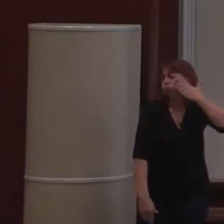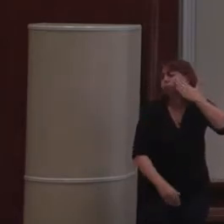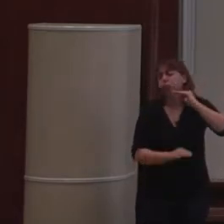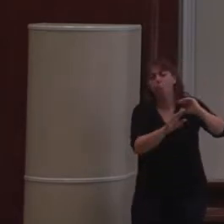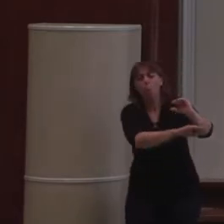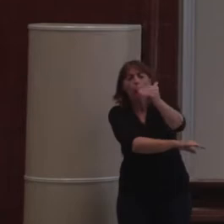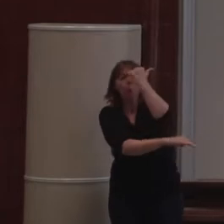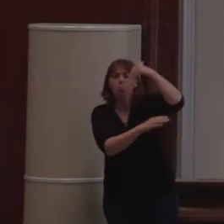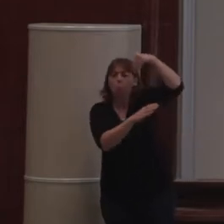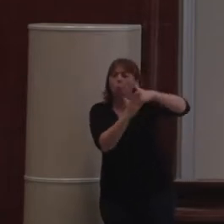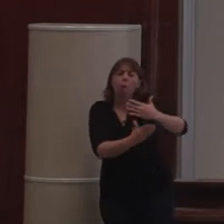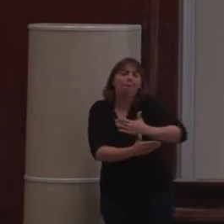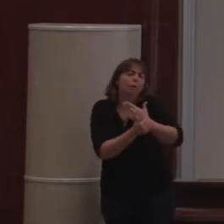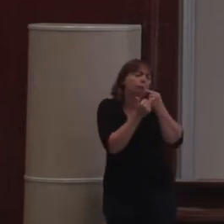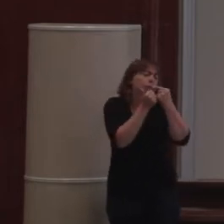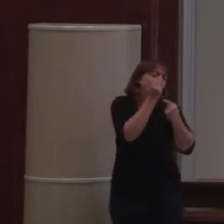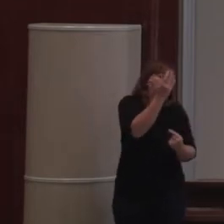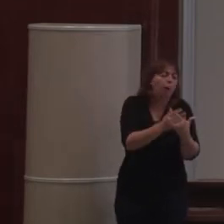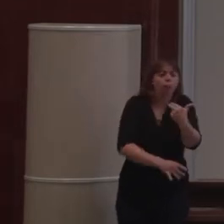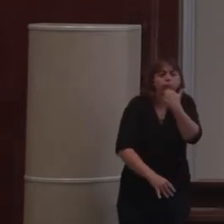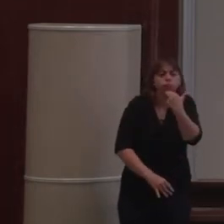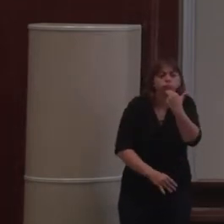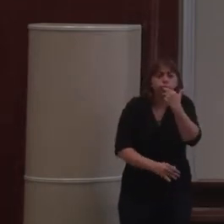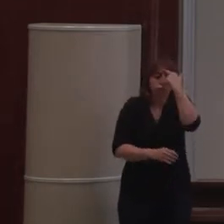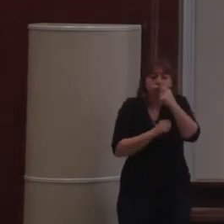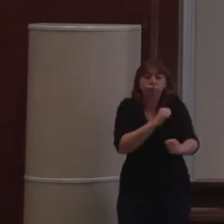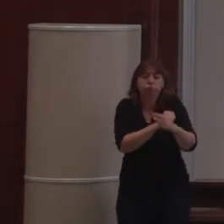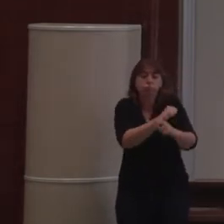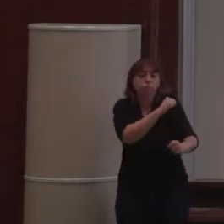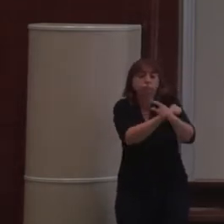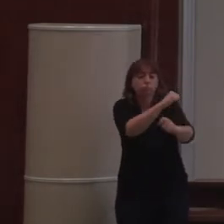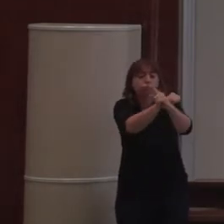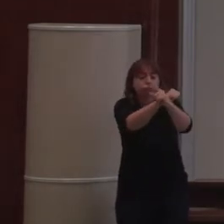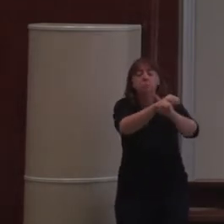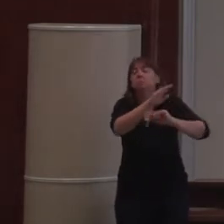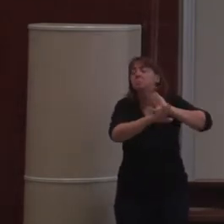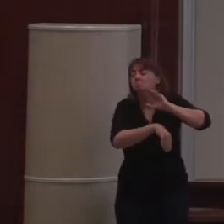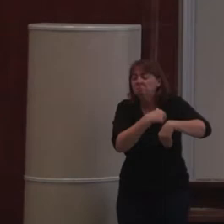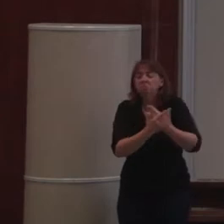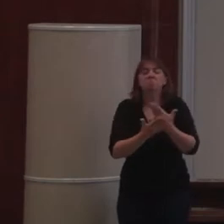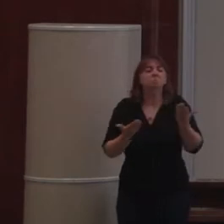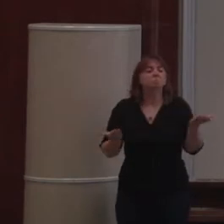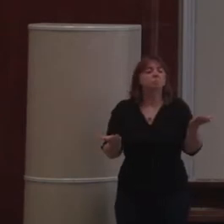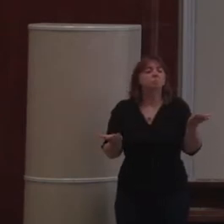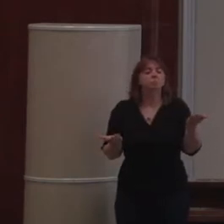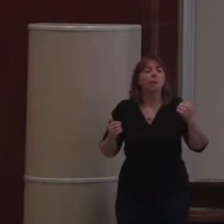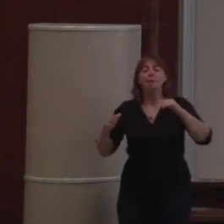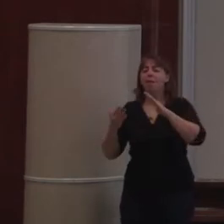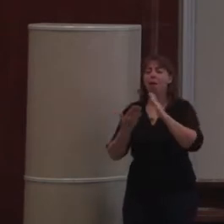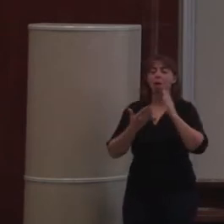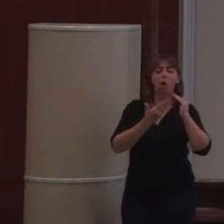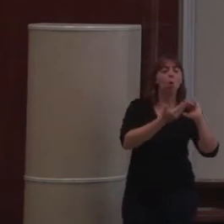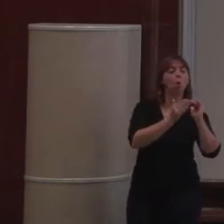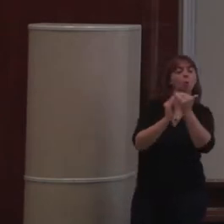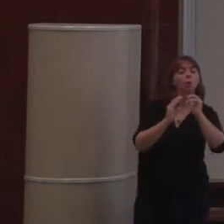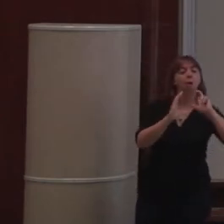beaucoup, beaucoup d'avantages, très performant sur plein d'aspects, très novateurs. Et petit à petit,'est vrai que la communauté PLON a fait son